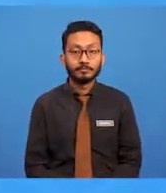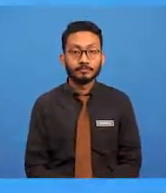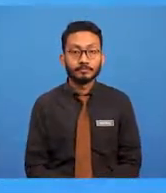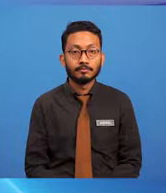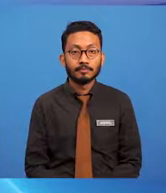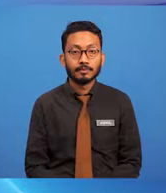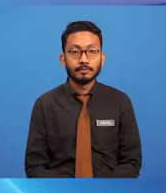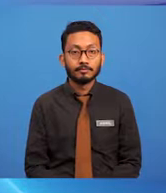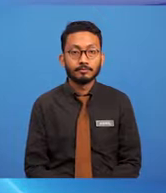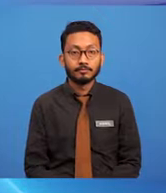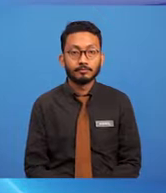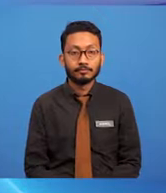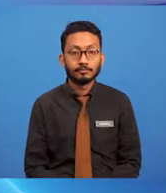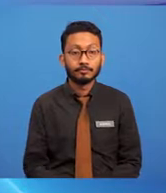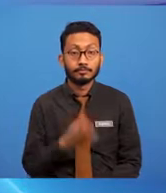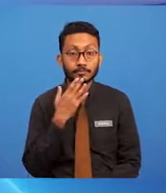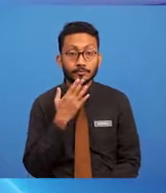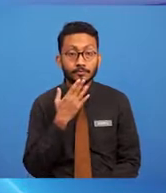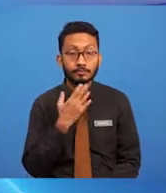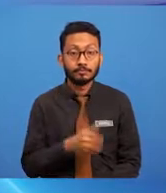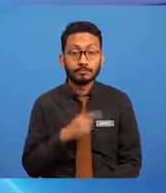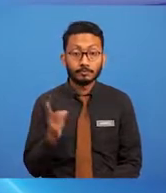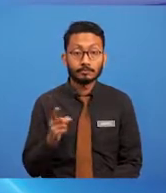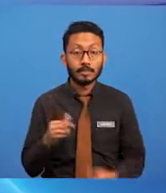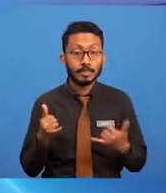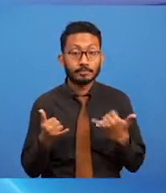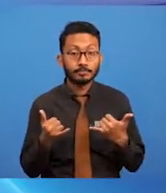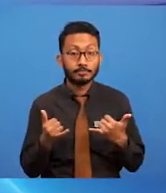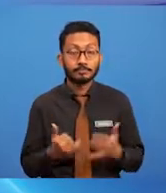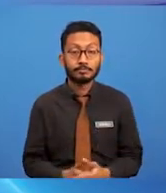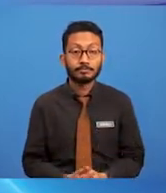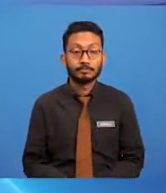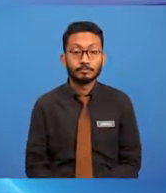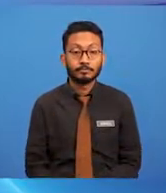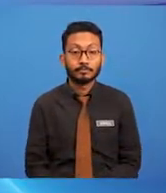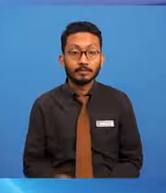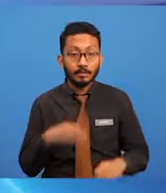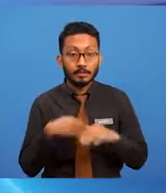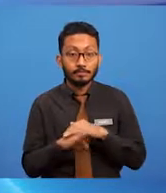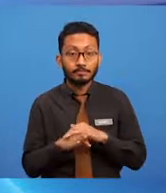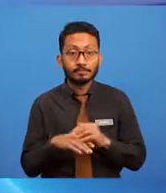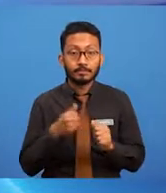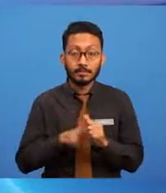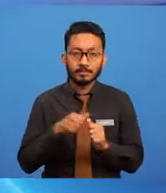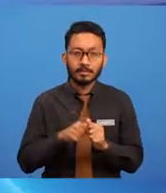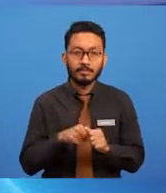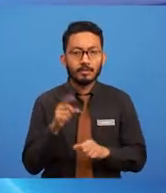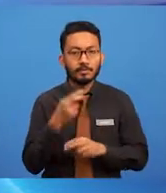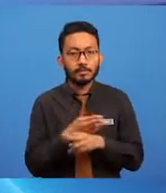Konsep warna, ia memainkan perangan penting dalam setiap reka bentuk.